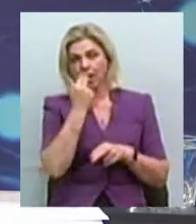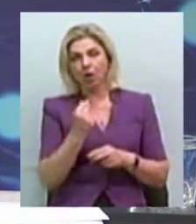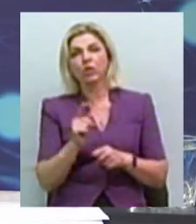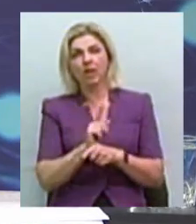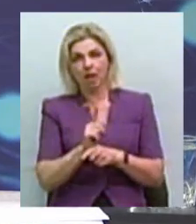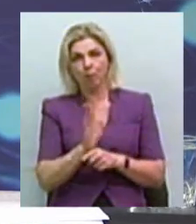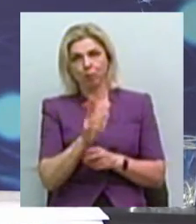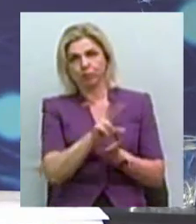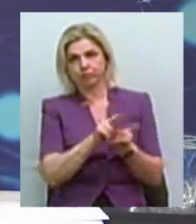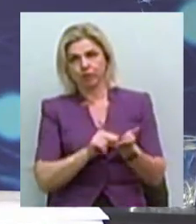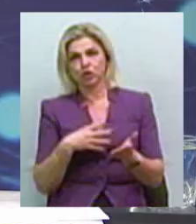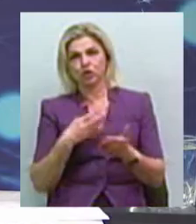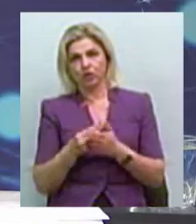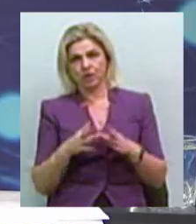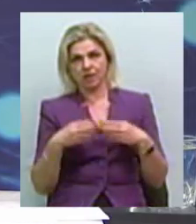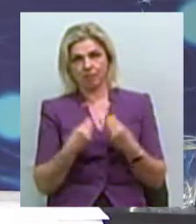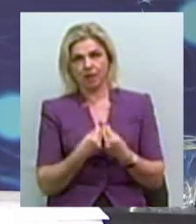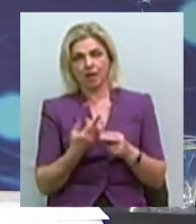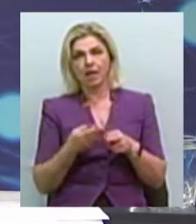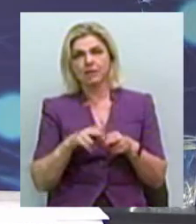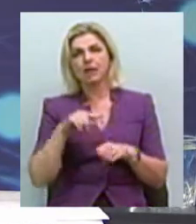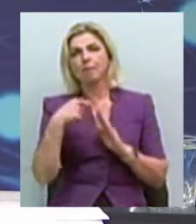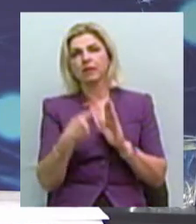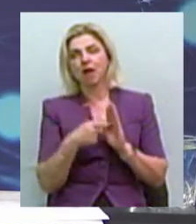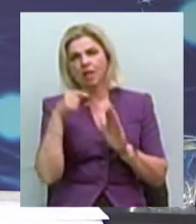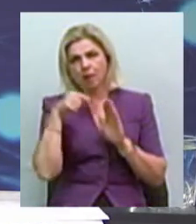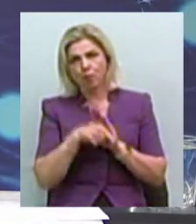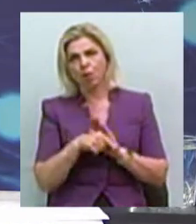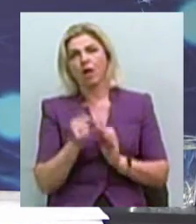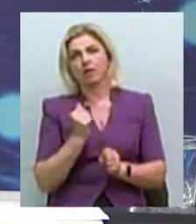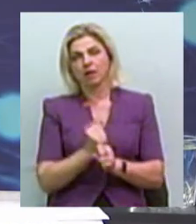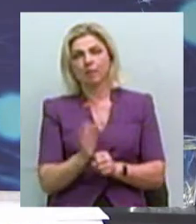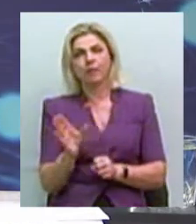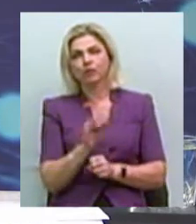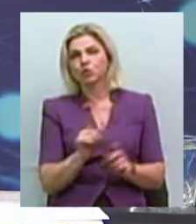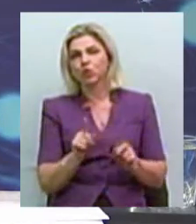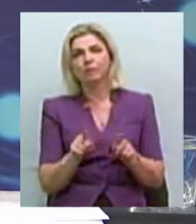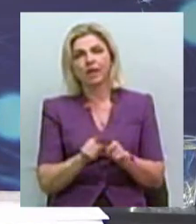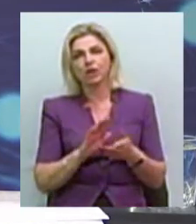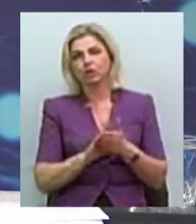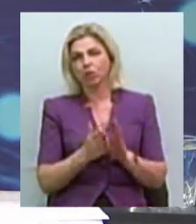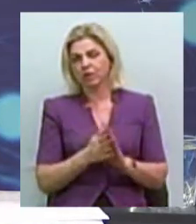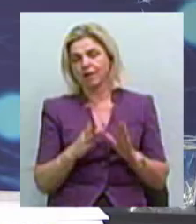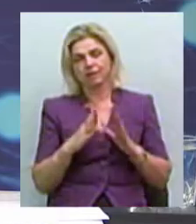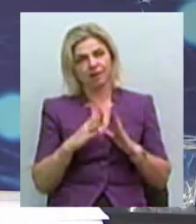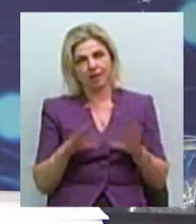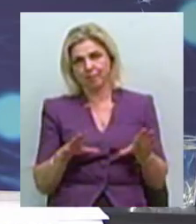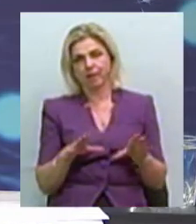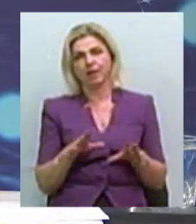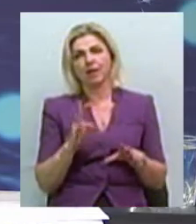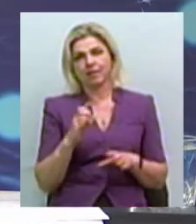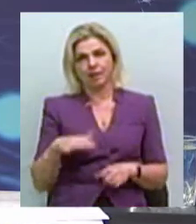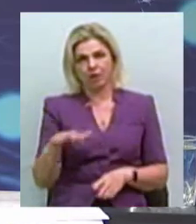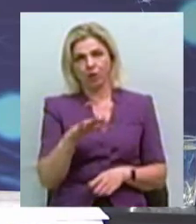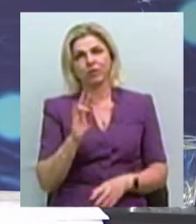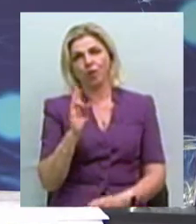використовувати в своїй сім'ї. Тому, дійсно, це питання глибоке, і ми маємо робити все для того, щоб такі ситуації не ставалися на території